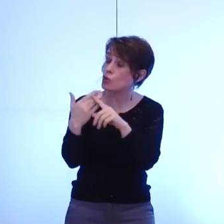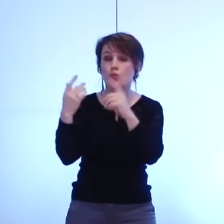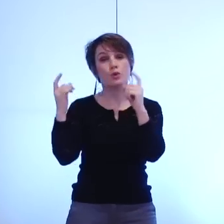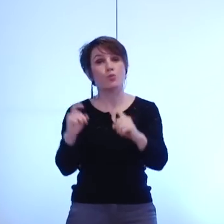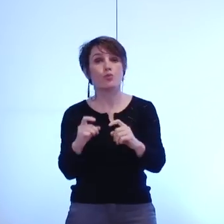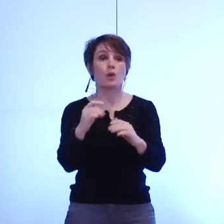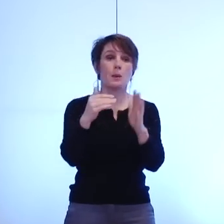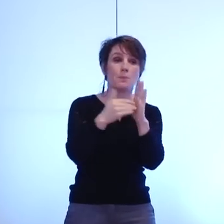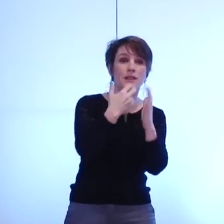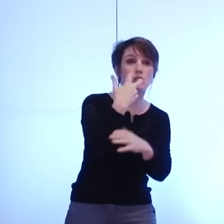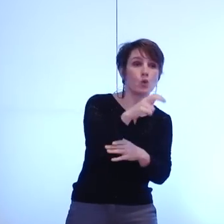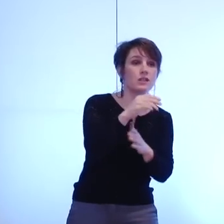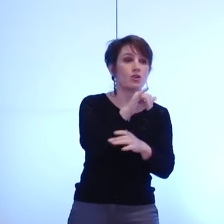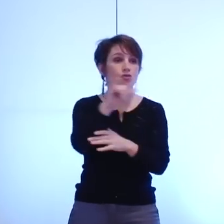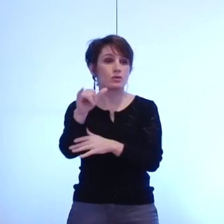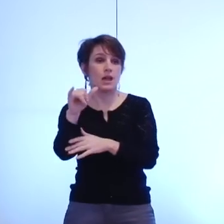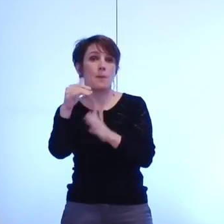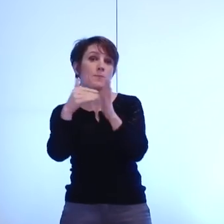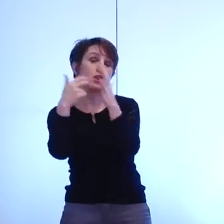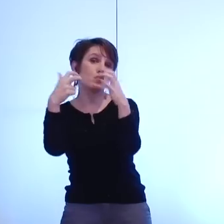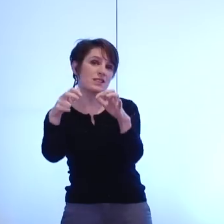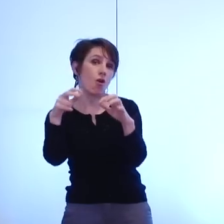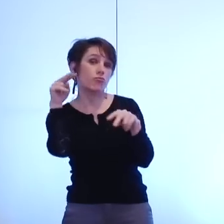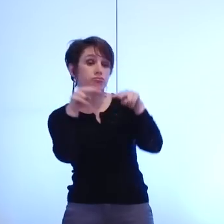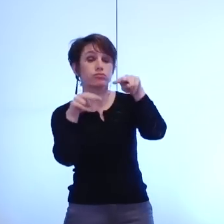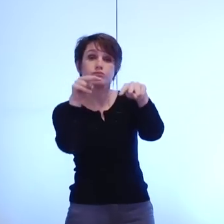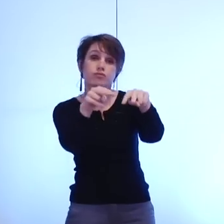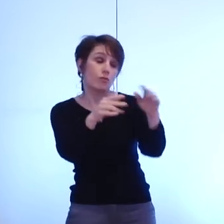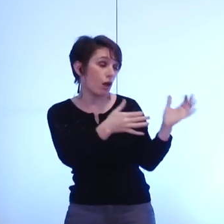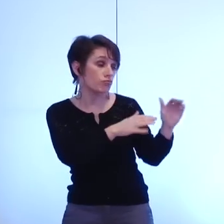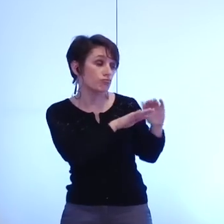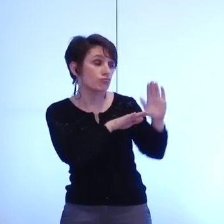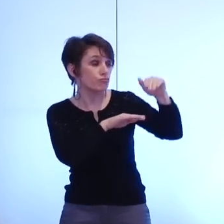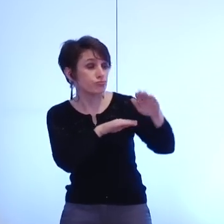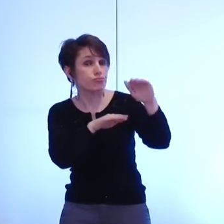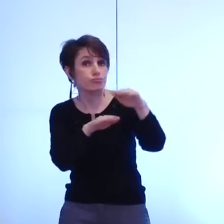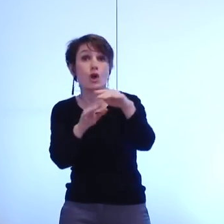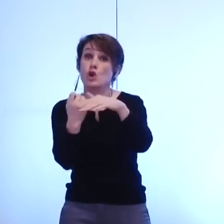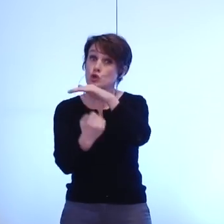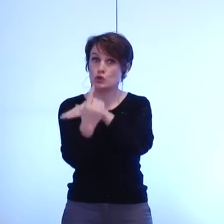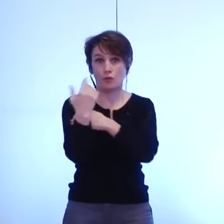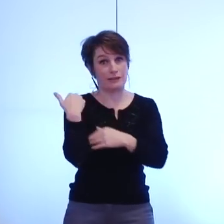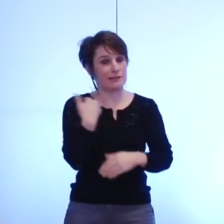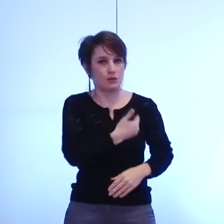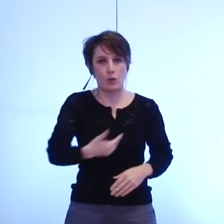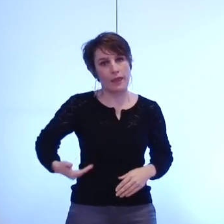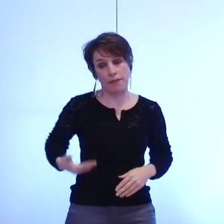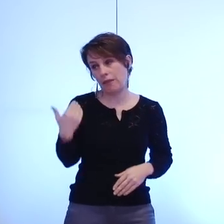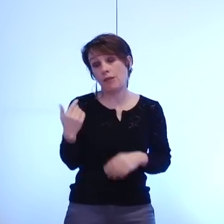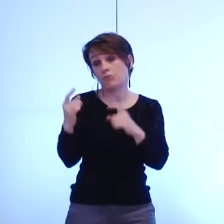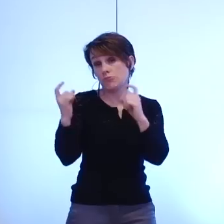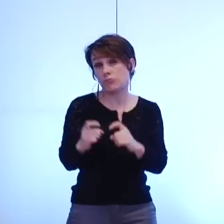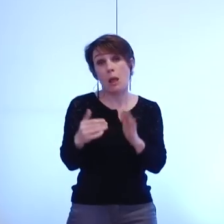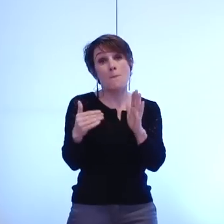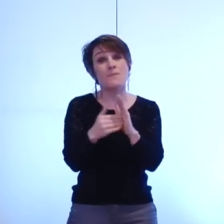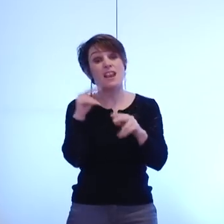vues pour les conseils municipaux suivants à l'exception du dernier conseil où nous sommes descendus en dessous des 1000 vues